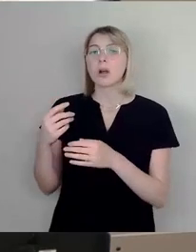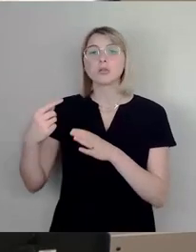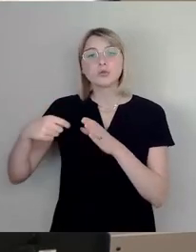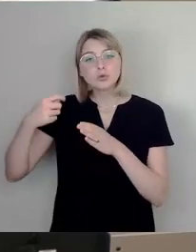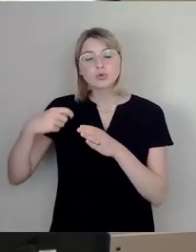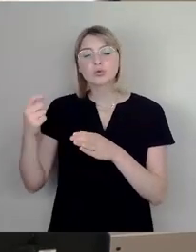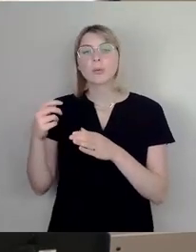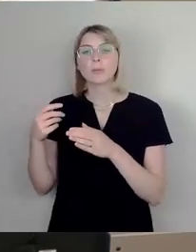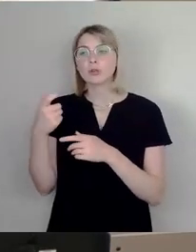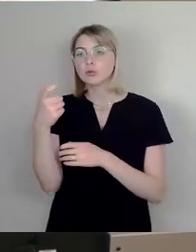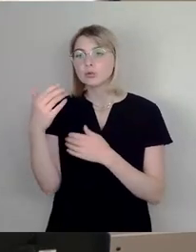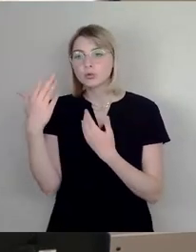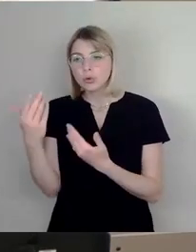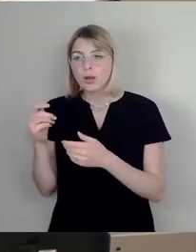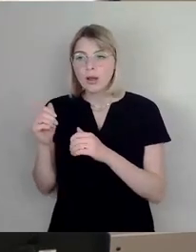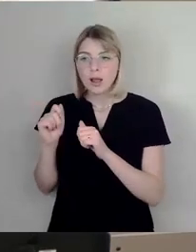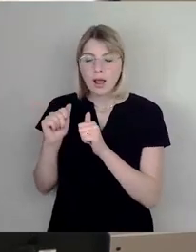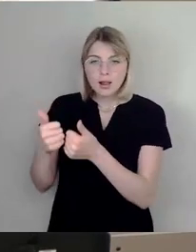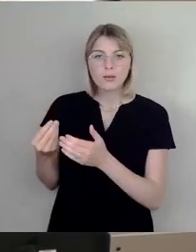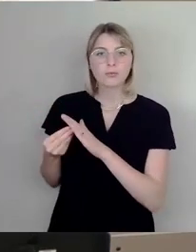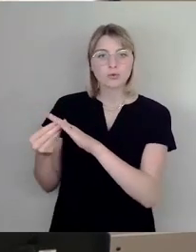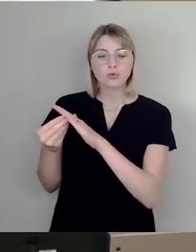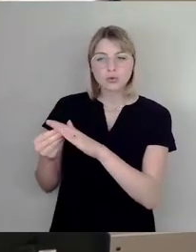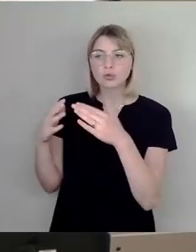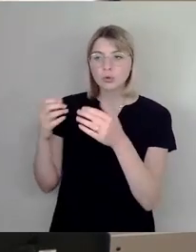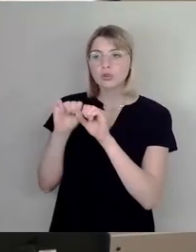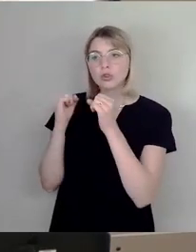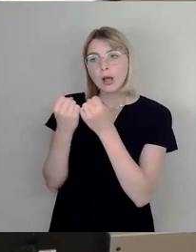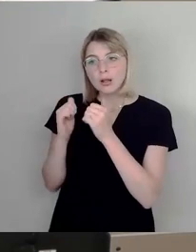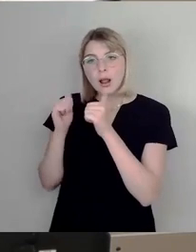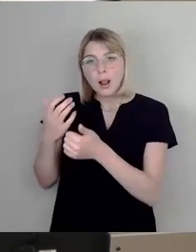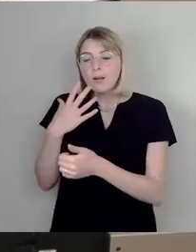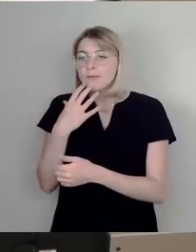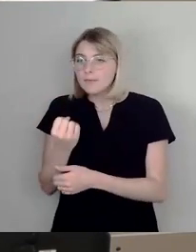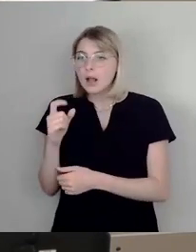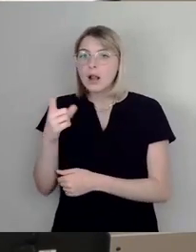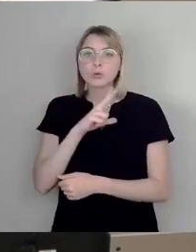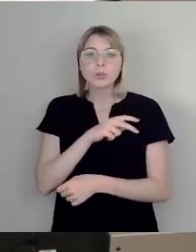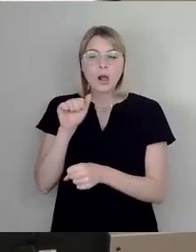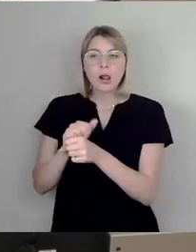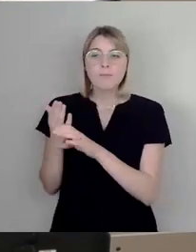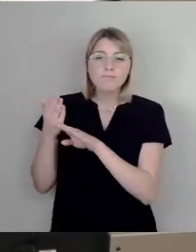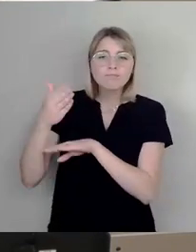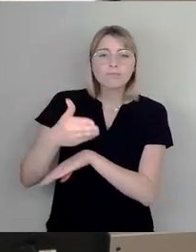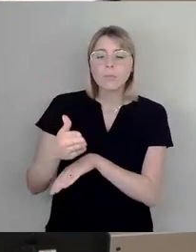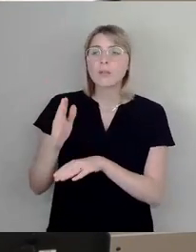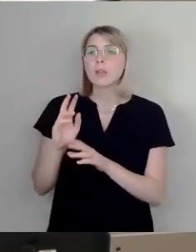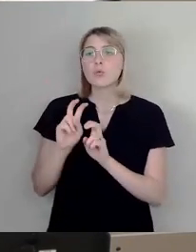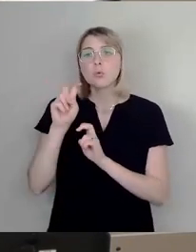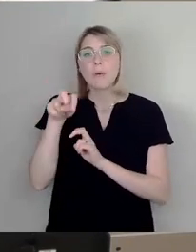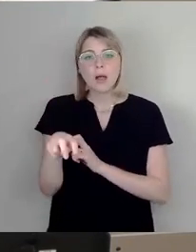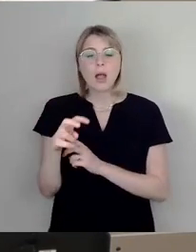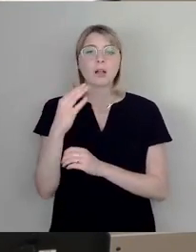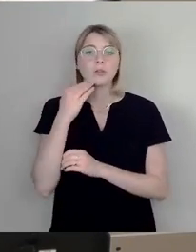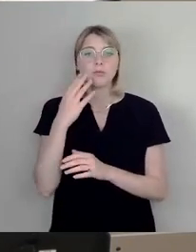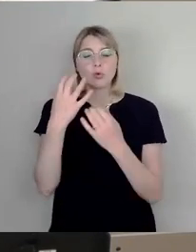sie sich in staatliche Hilfe begeben wollen, dass sie zum Sozialamt gehen, um in ein Übergangswohnheim untergebracht zu werden oder wie auch